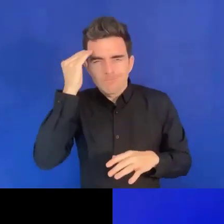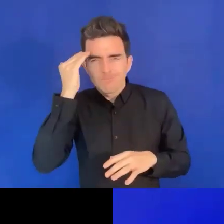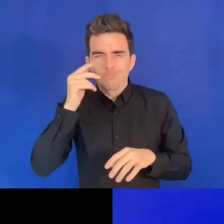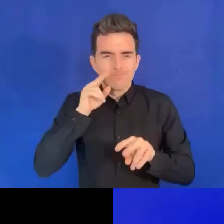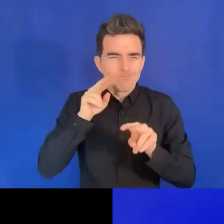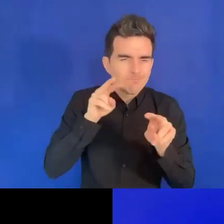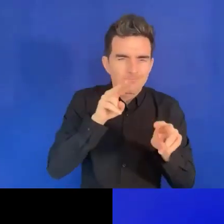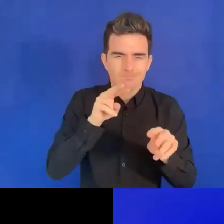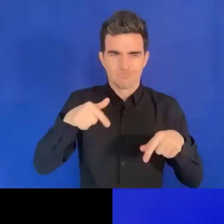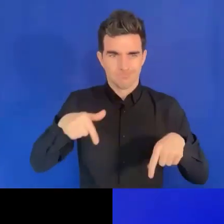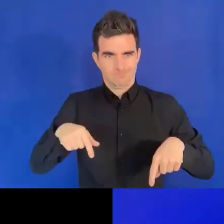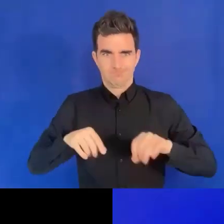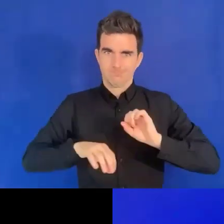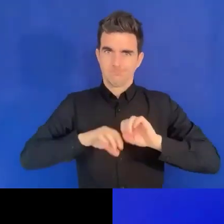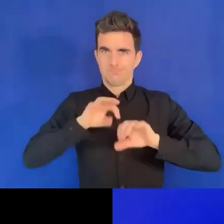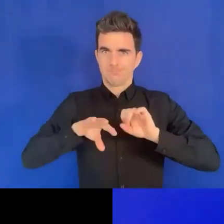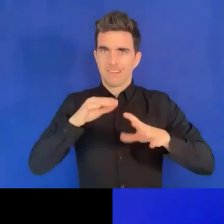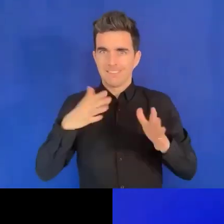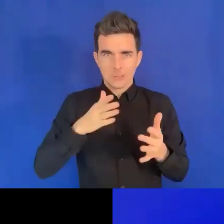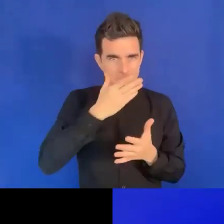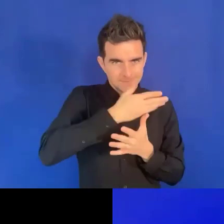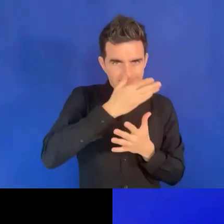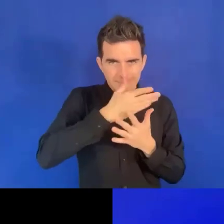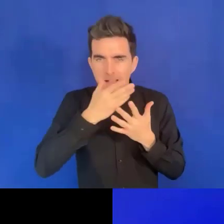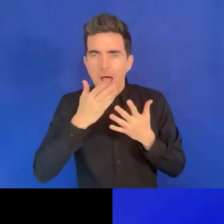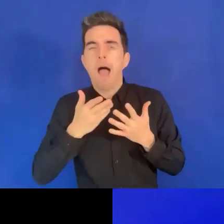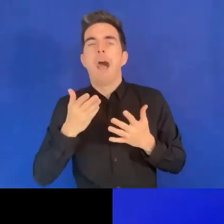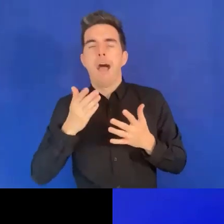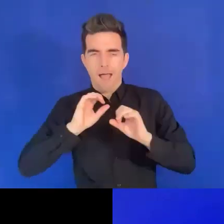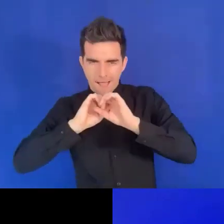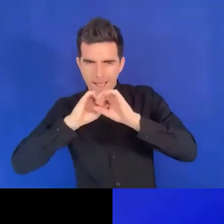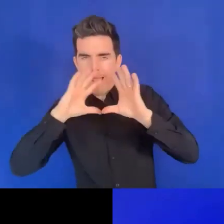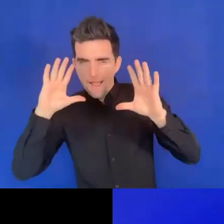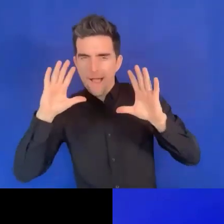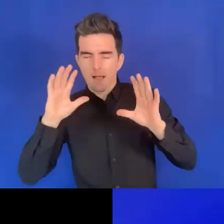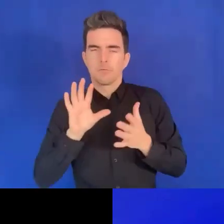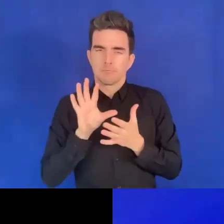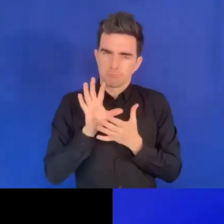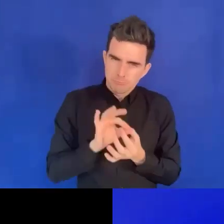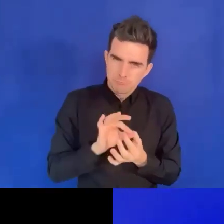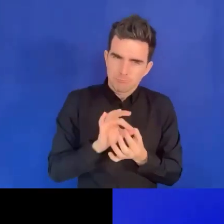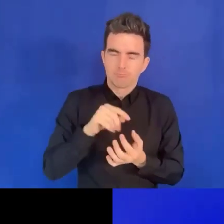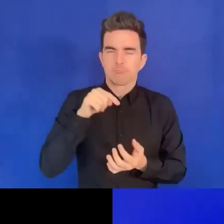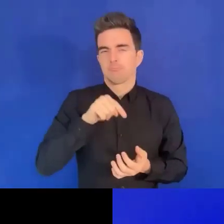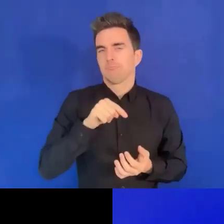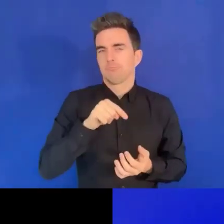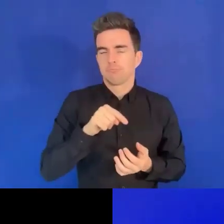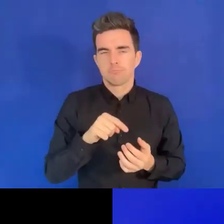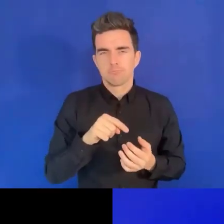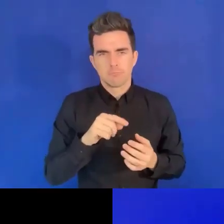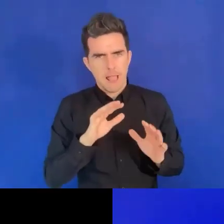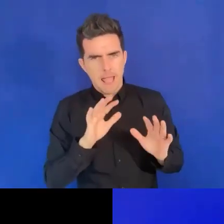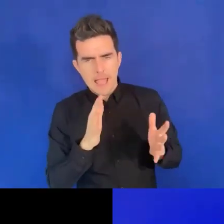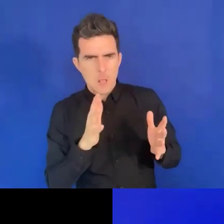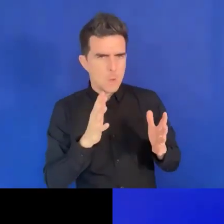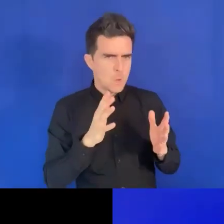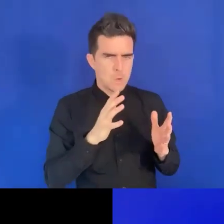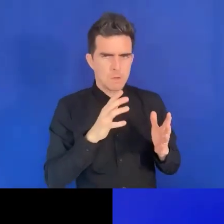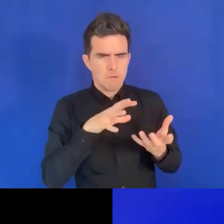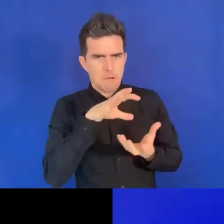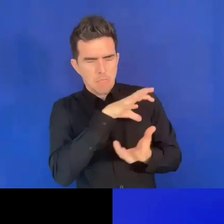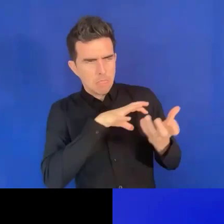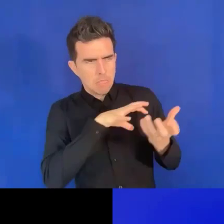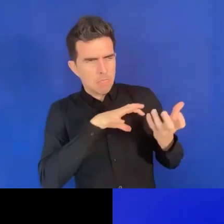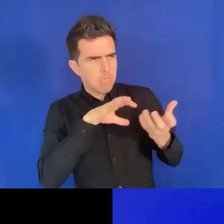Et nous allons parler du tableau de bord pour les vies. J'ai vu des questions dans la boîte de questions